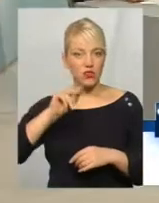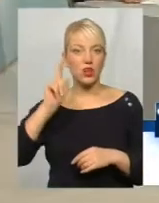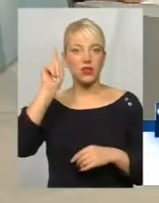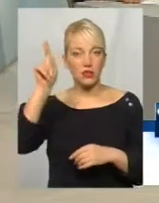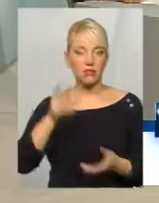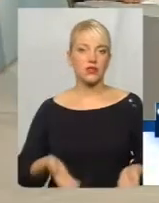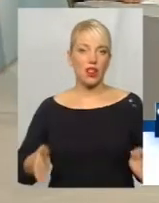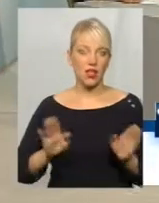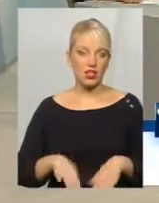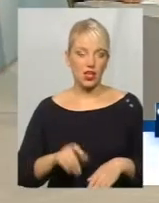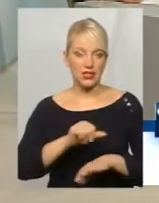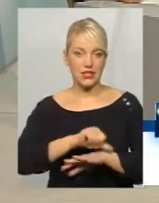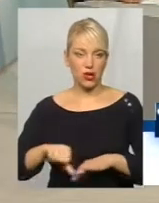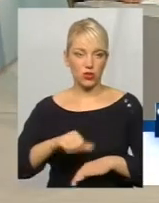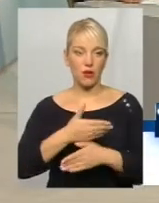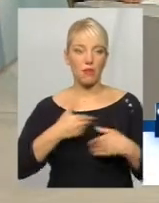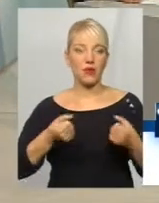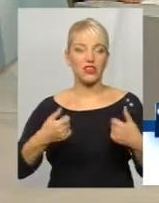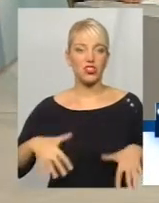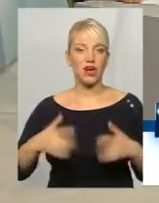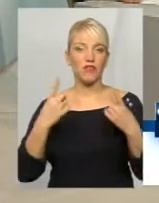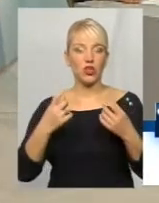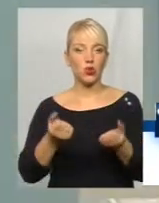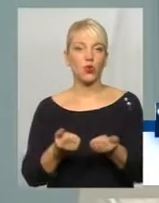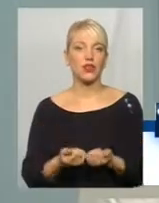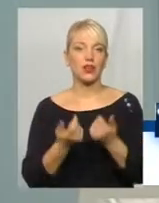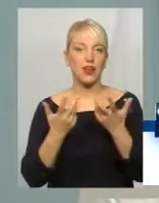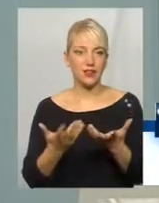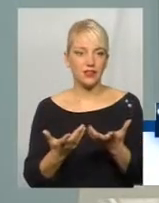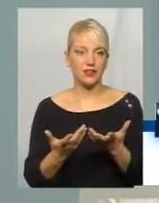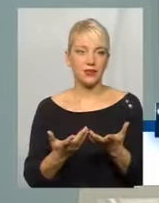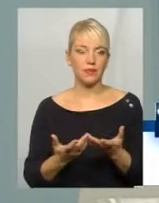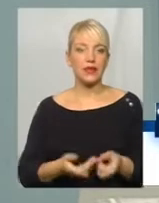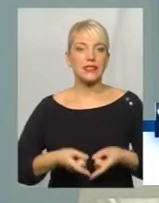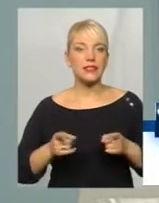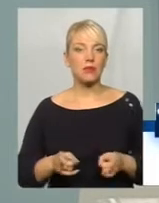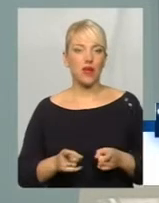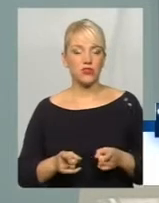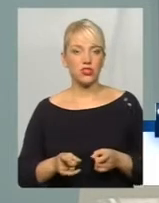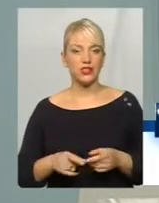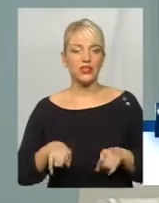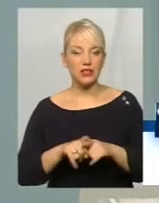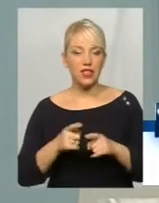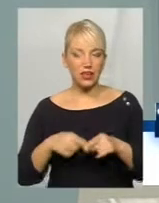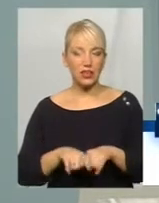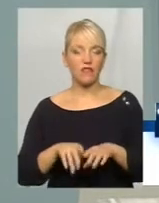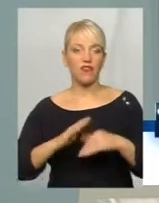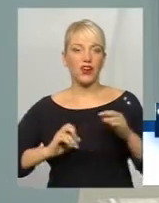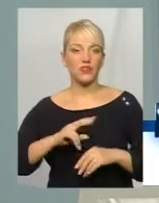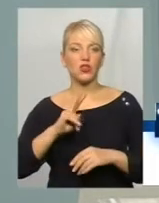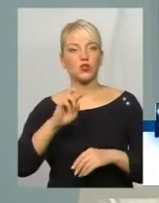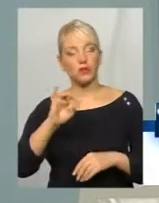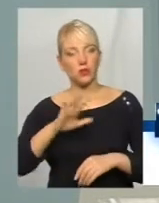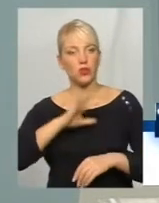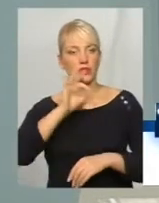залишаються там за кордоном. І ми втрачаємо велику кількість справді тих фахівців, які ми могли б